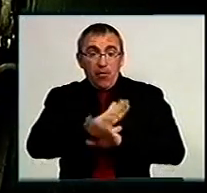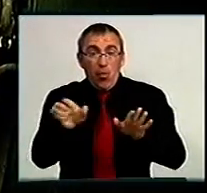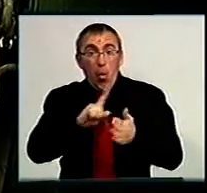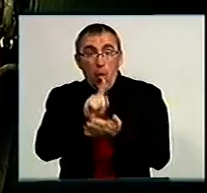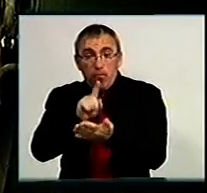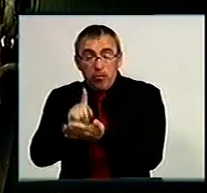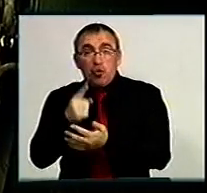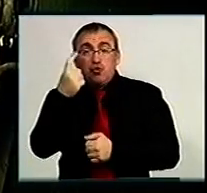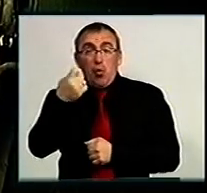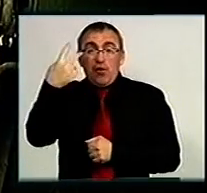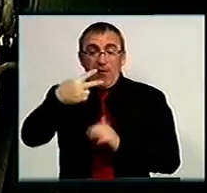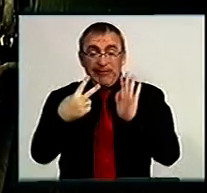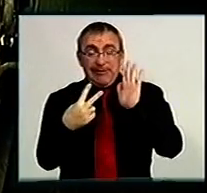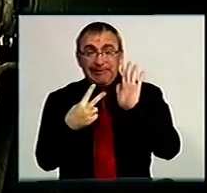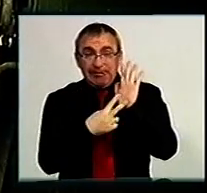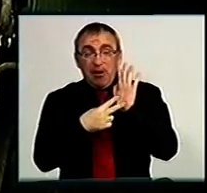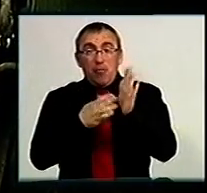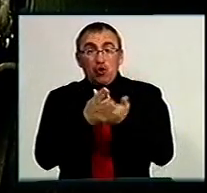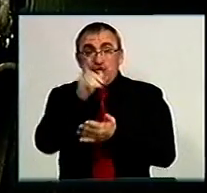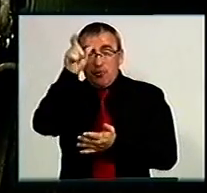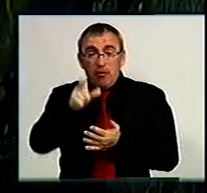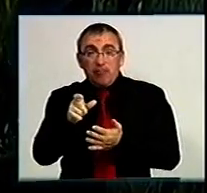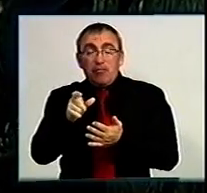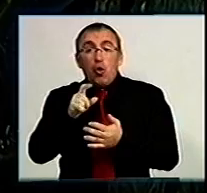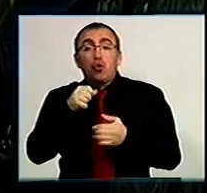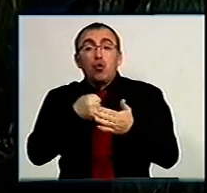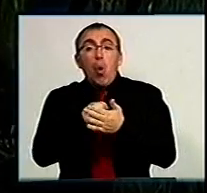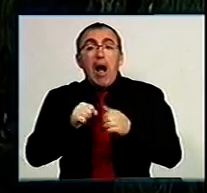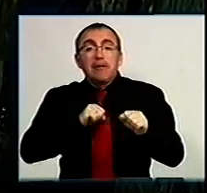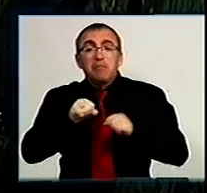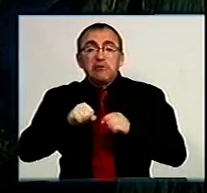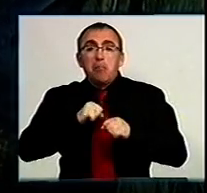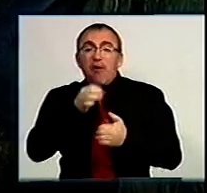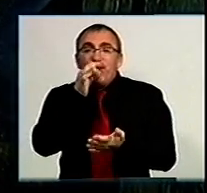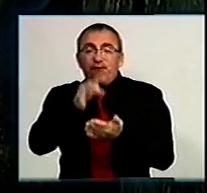обов'язків 127 чиновників притягнули до адміністративної відповідальності.